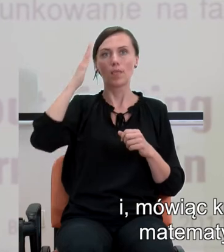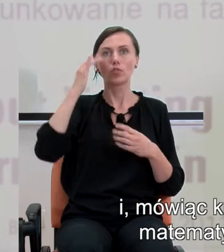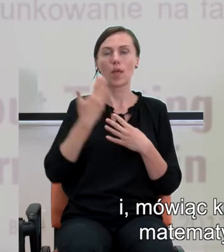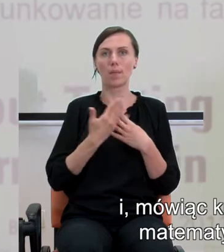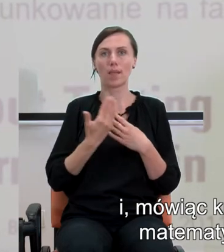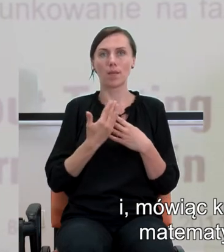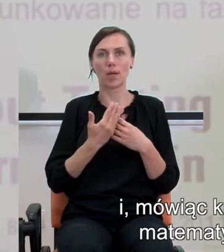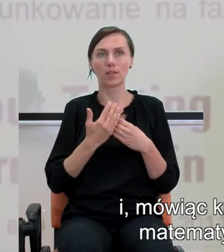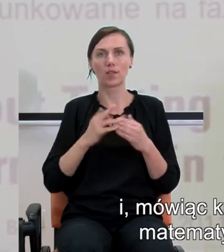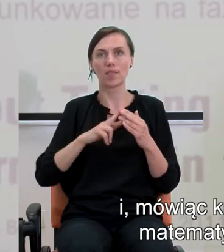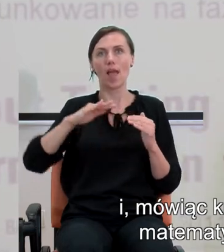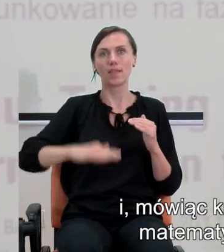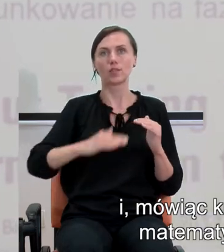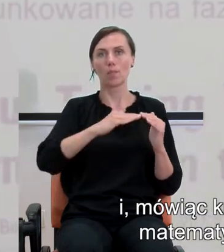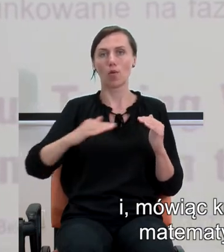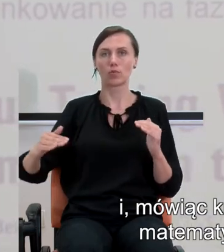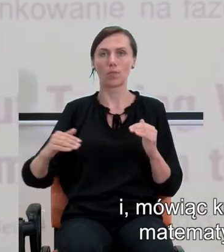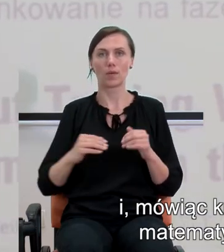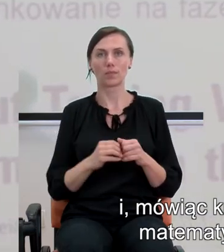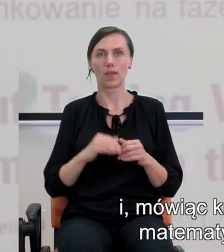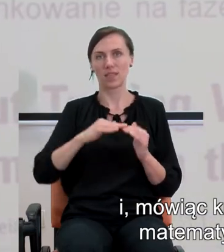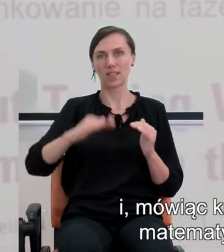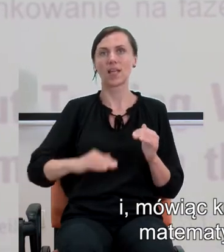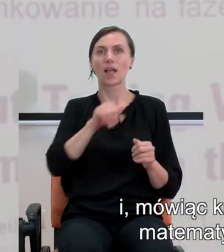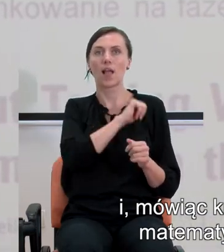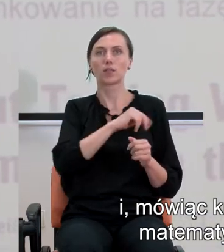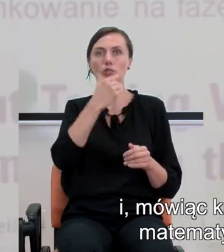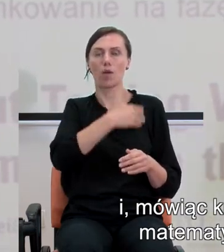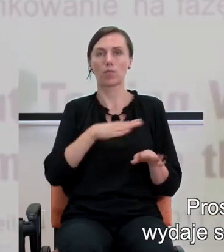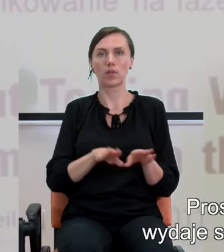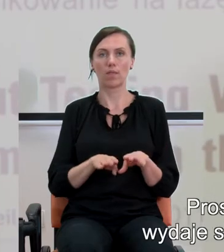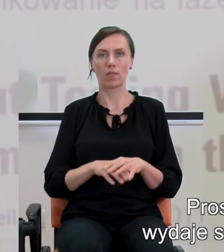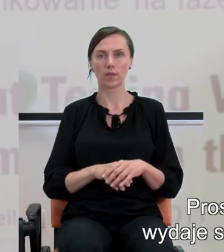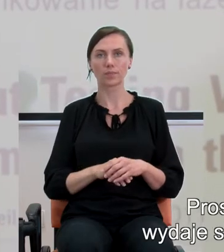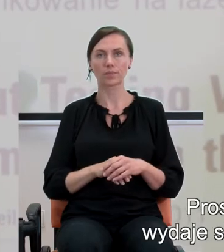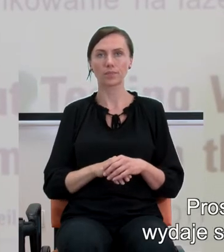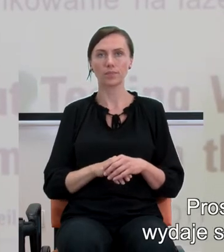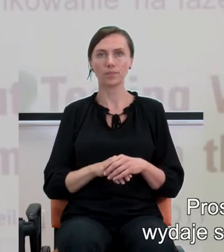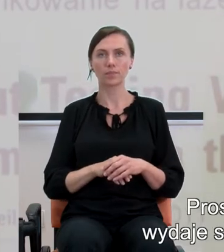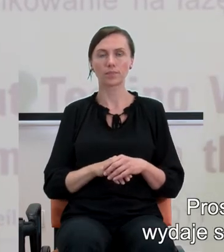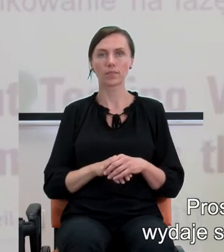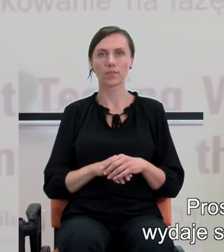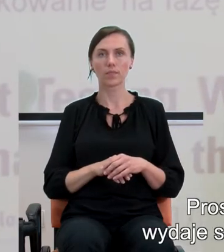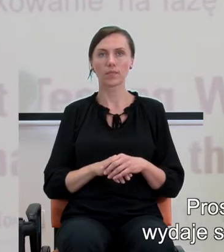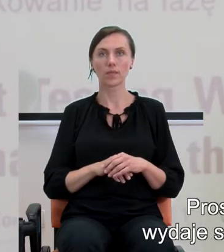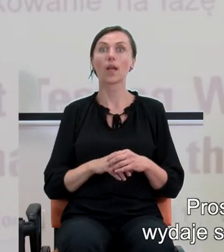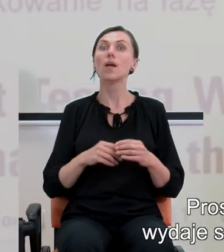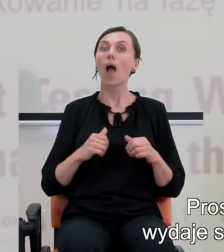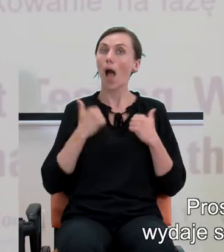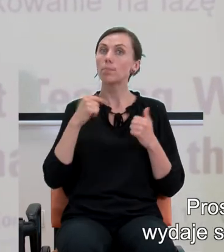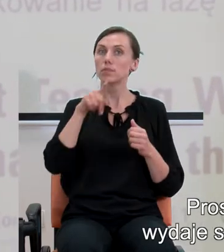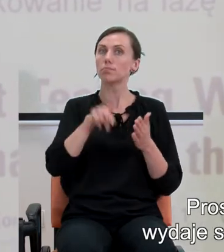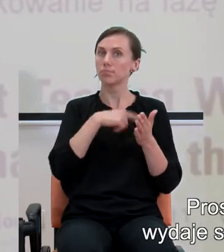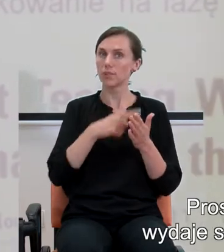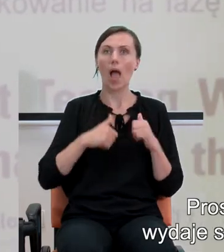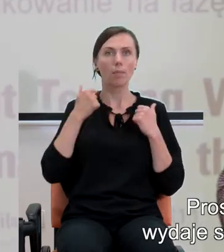matematycznych w którejś klas ze szkoły podstawowej. Proszę Państwa, żeby temu przeciwdziałać,